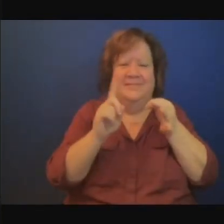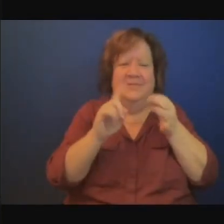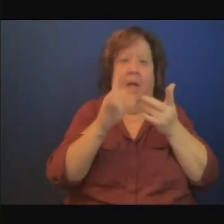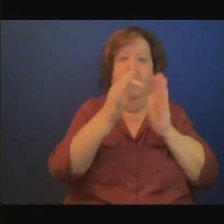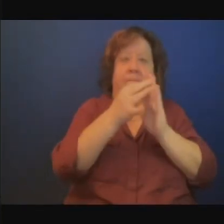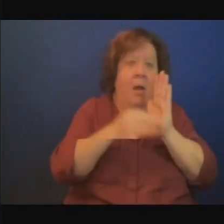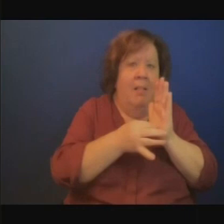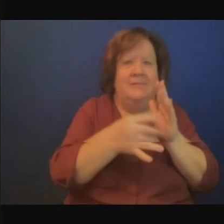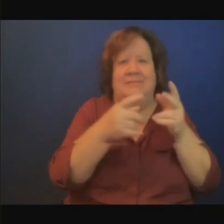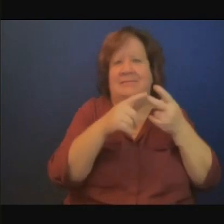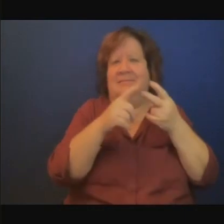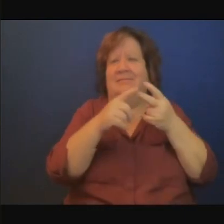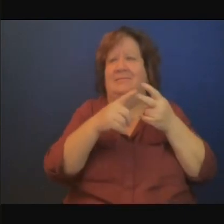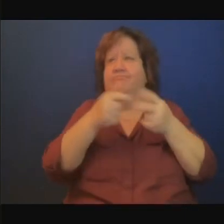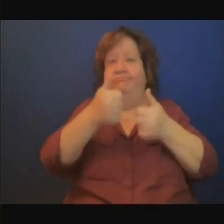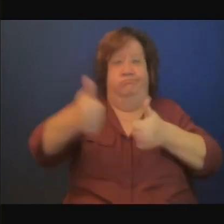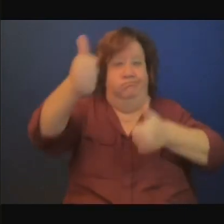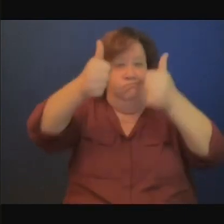chacun